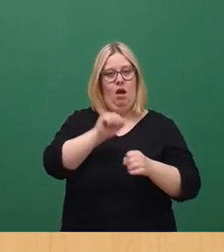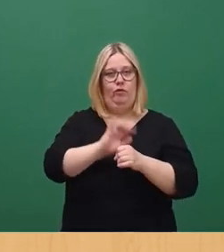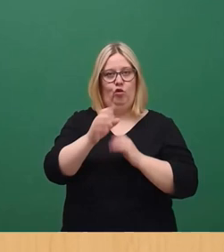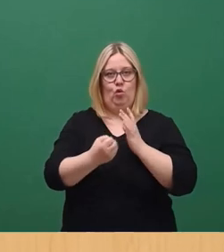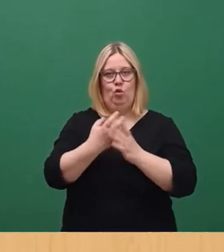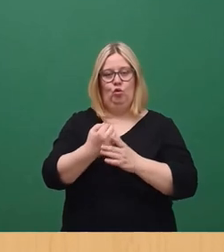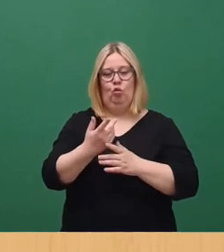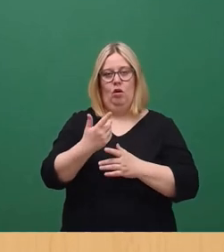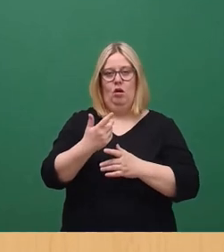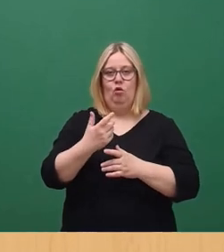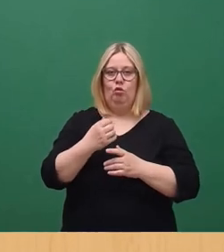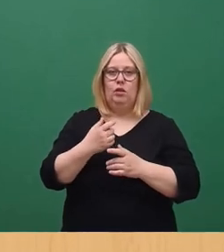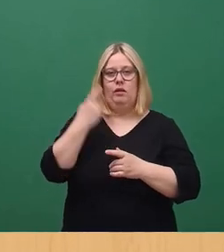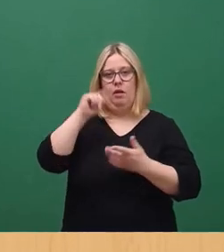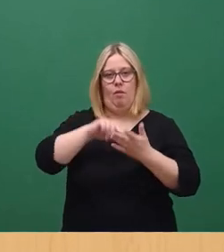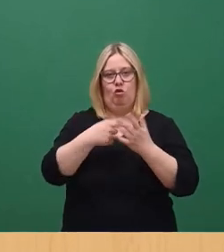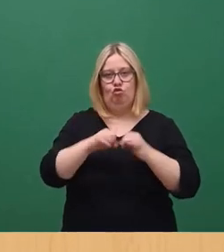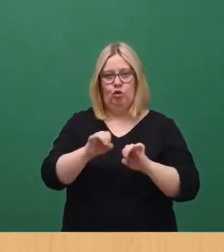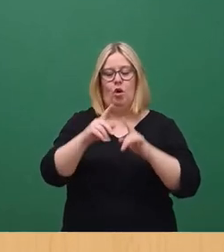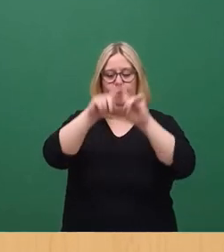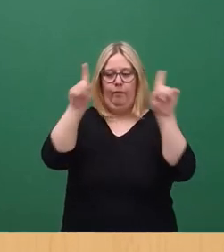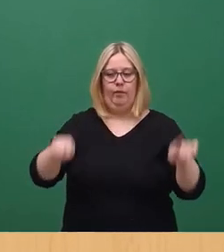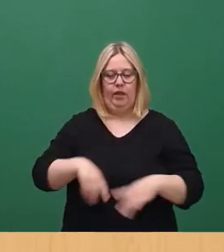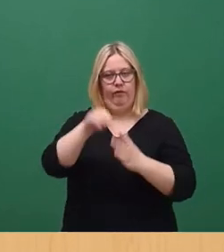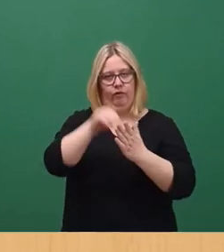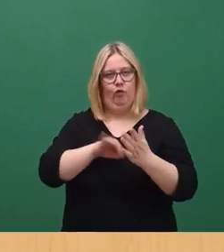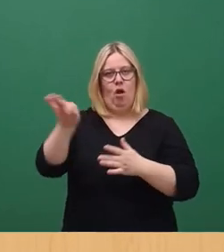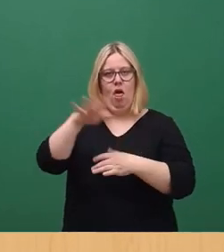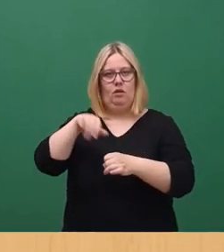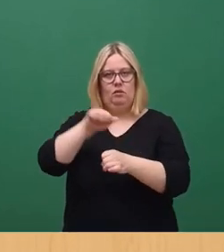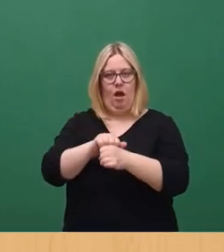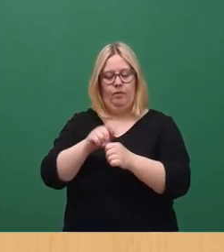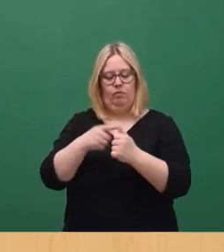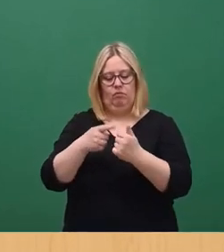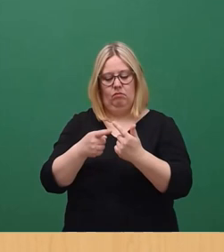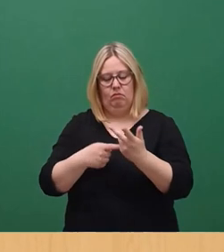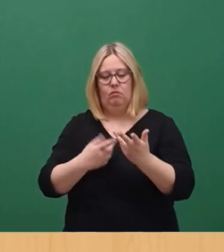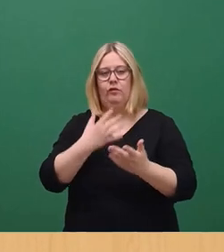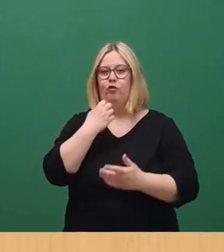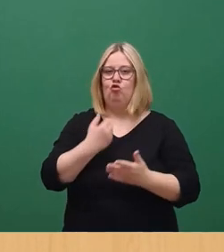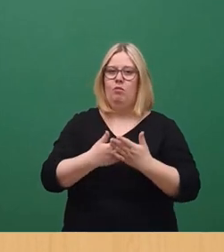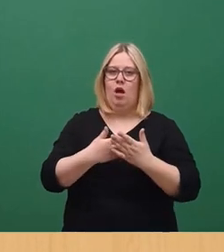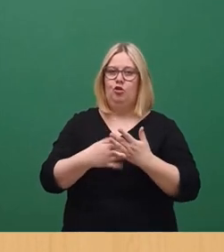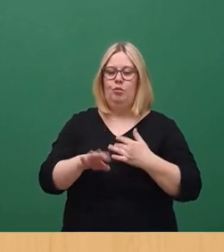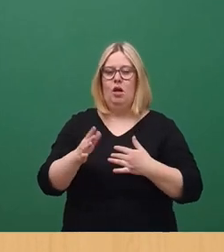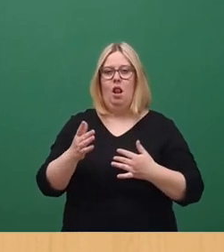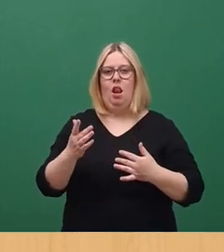Denkmalschutz nochmal ein Schreiben an das Landesamt gerichtet mit der Botschaft, dass hinsichtlich des